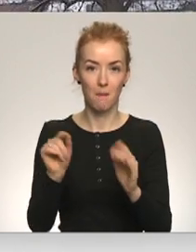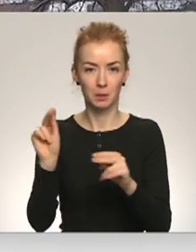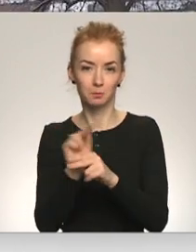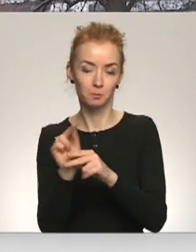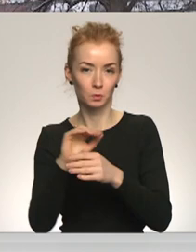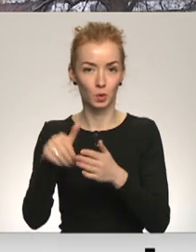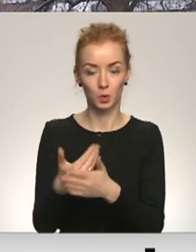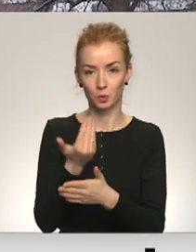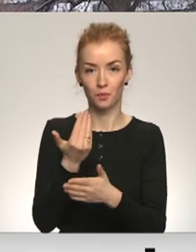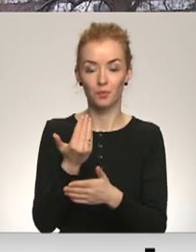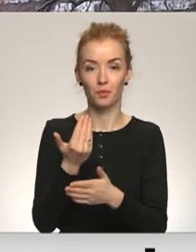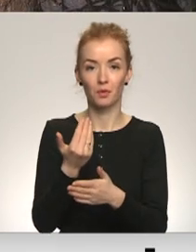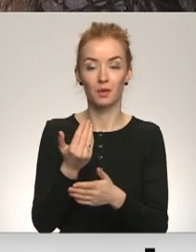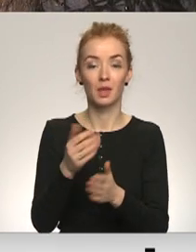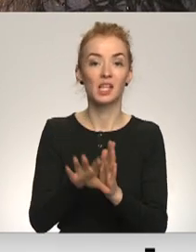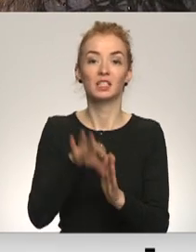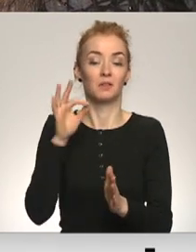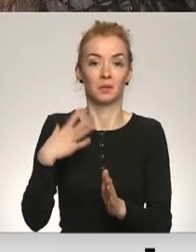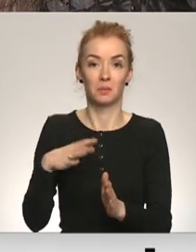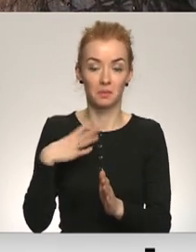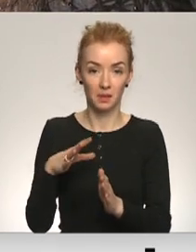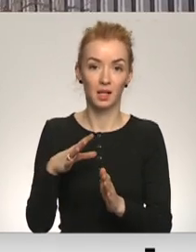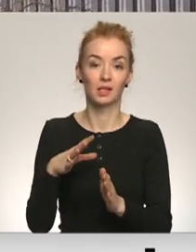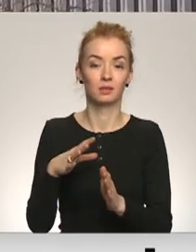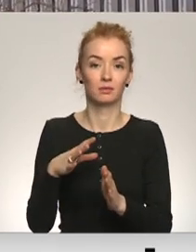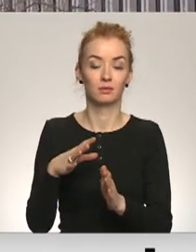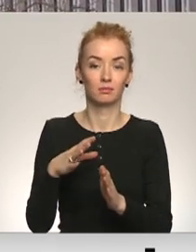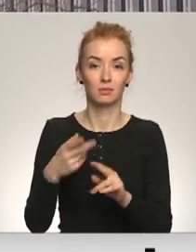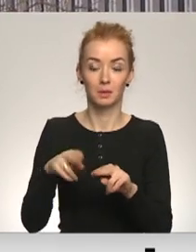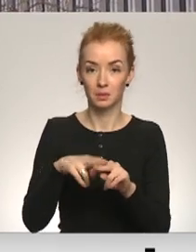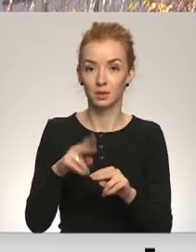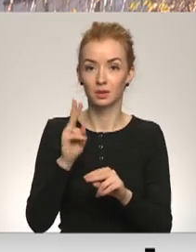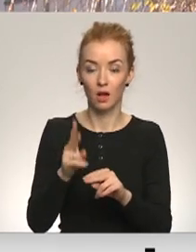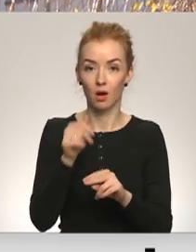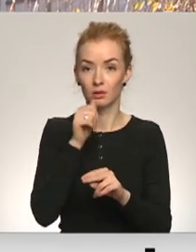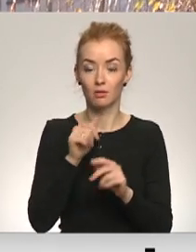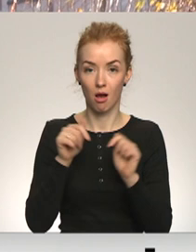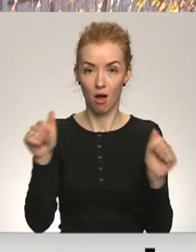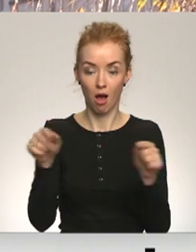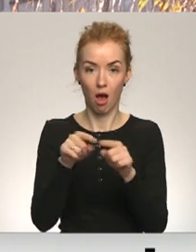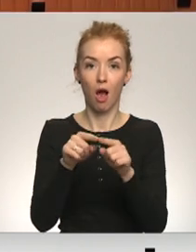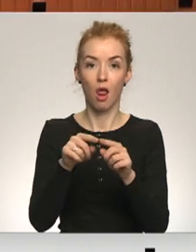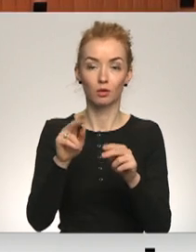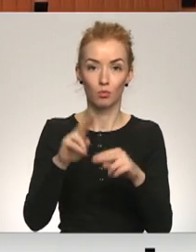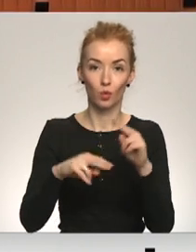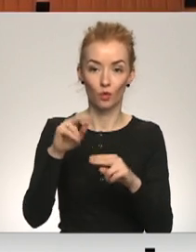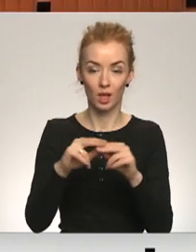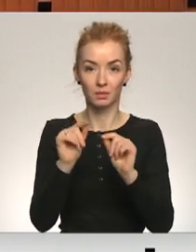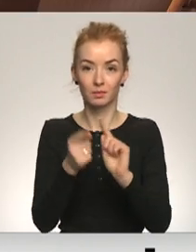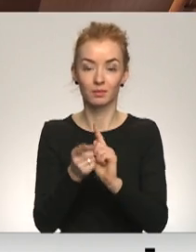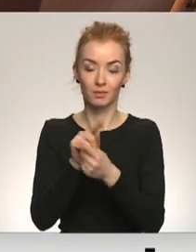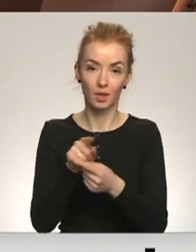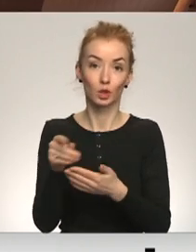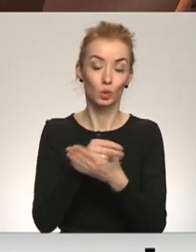Vienas no apsvērumiem, kā mēs vadījāmies kultūras ministrija, koncertzāles būvniecība pārbūvēta kongresu namā